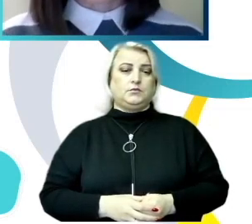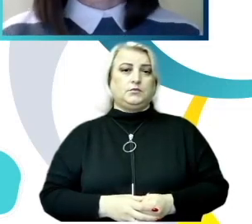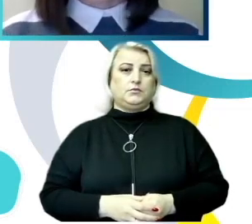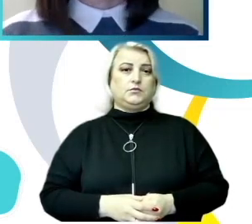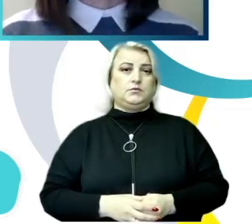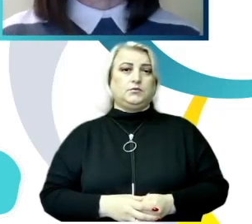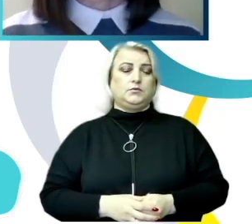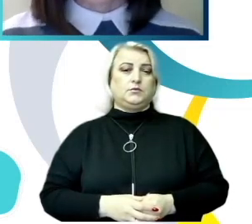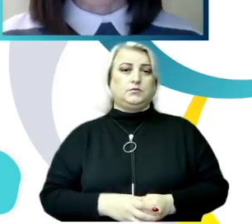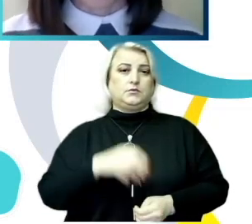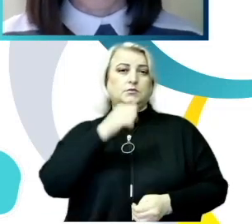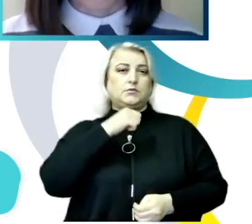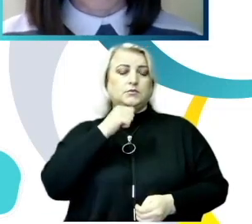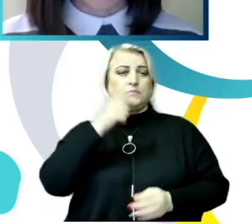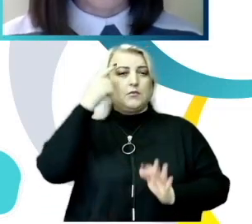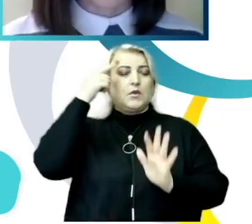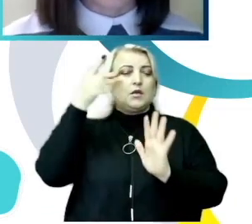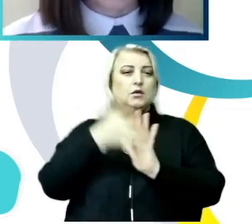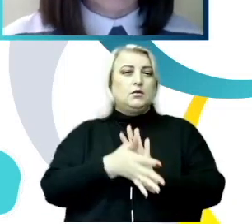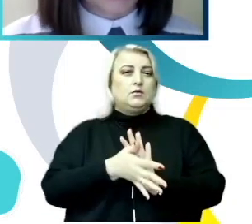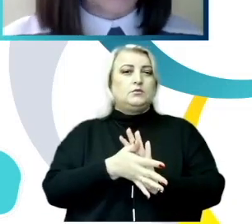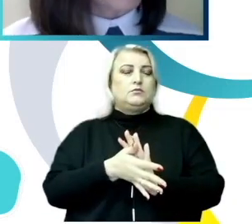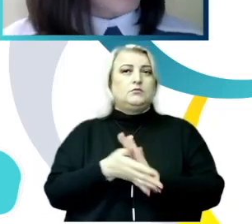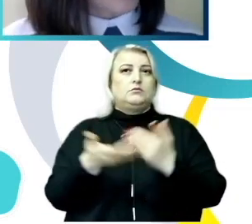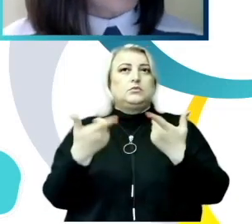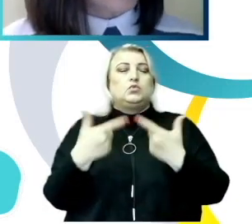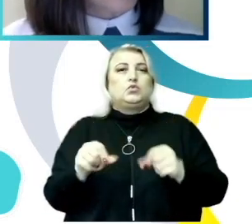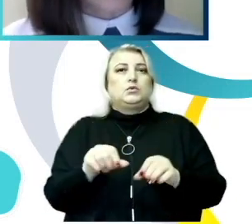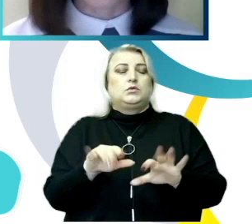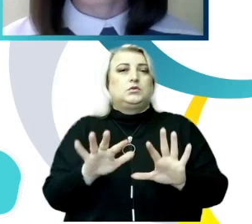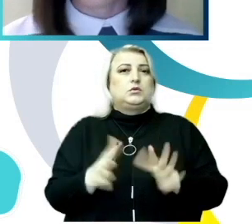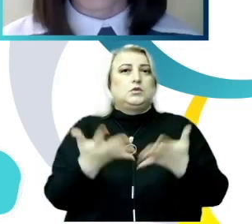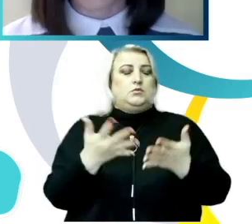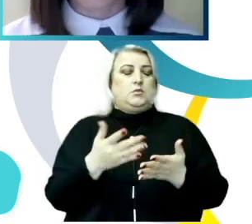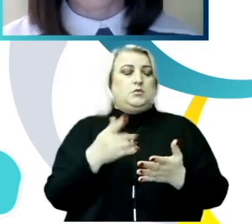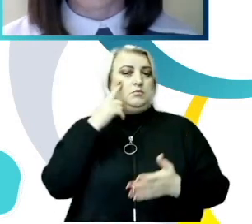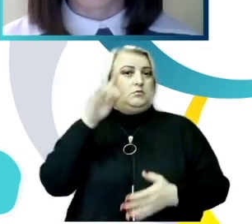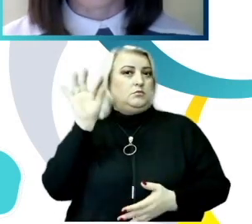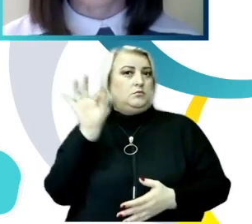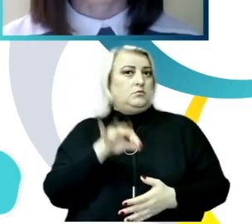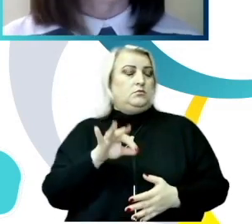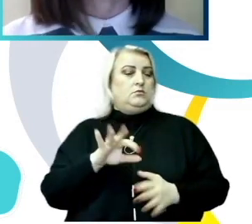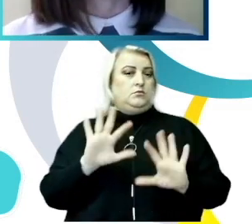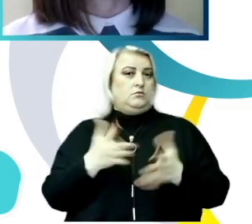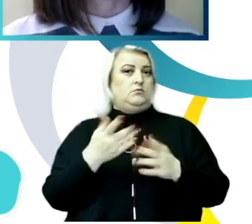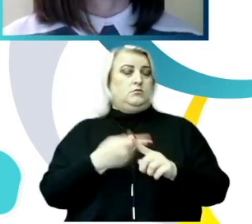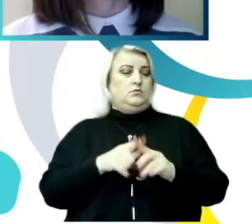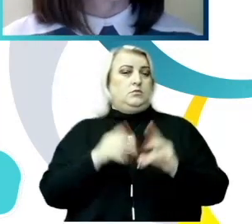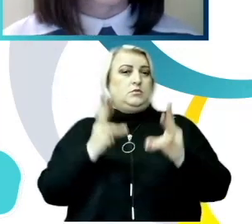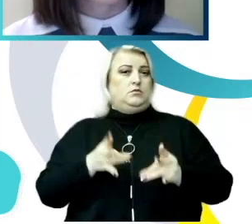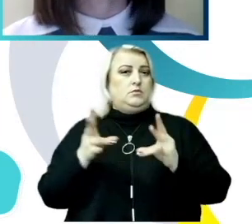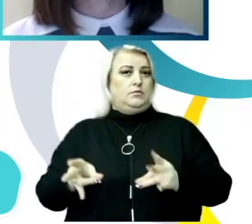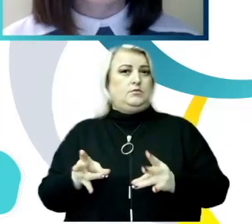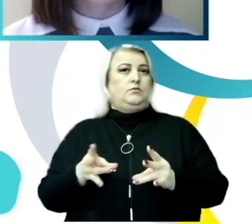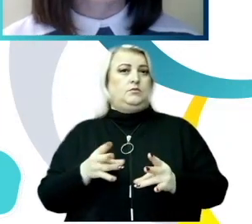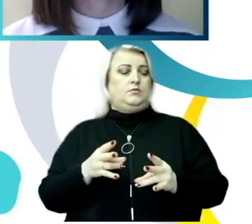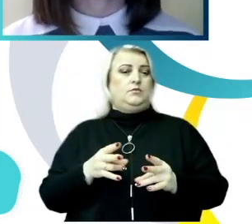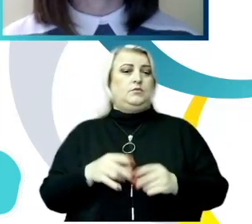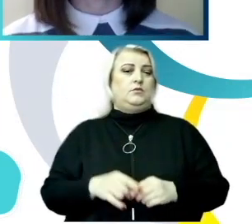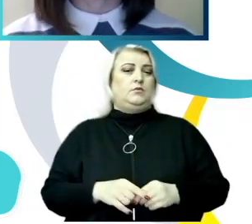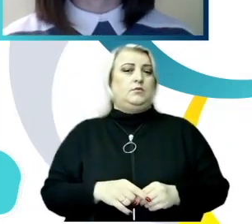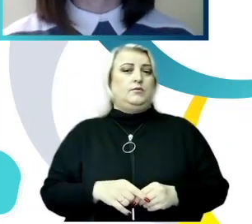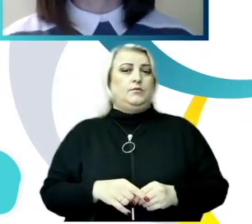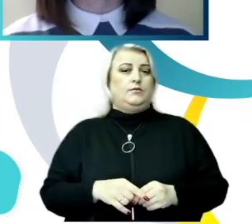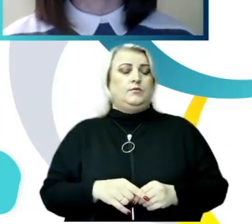Am încercat să înțelegem unde se întâmplă mai des actele, cazurile de hărțuire sexuală și deși în medie